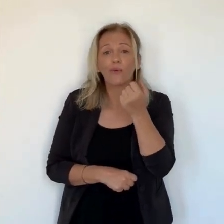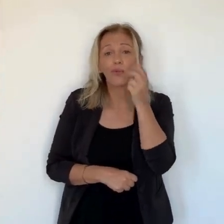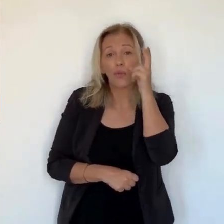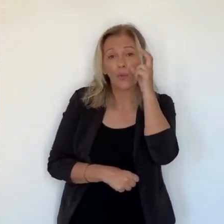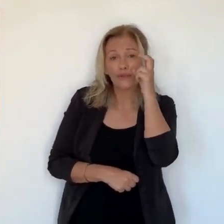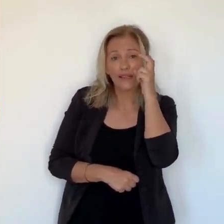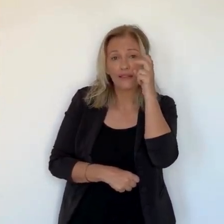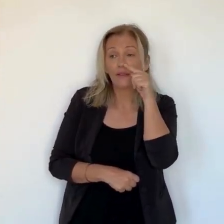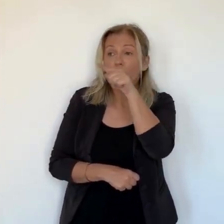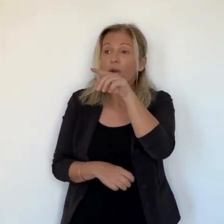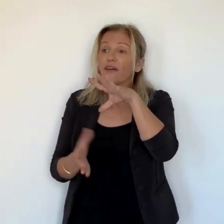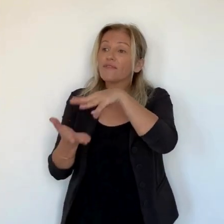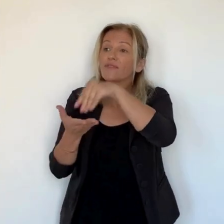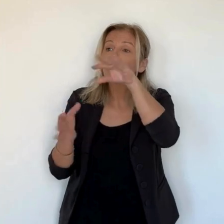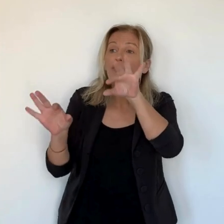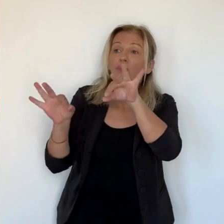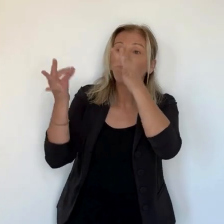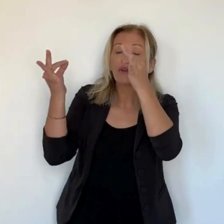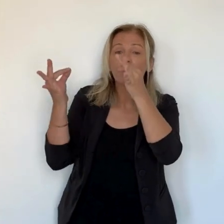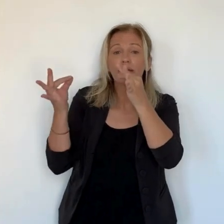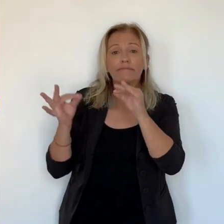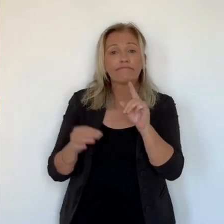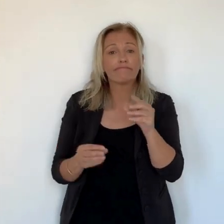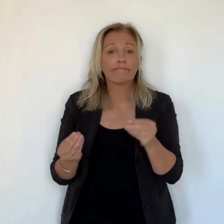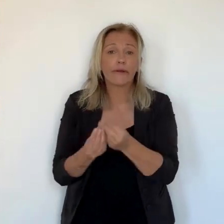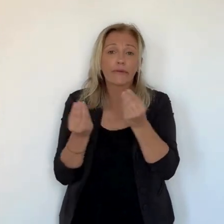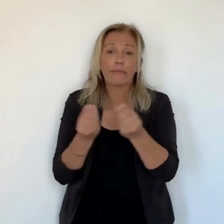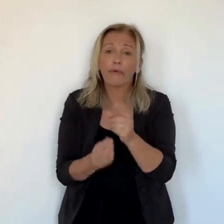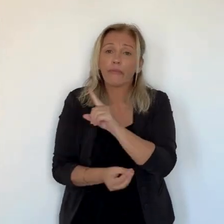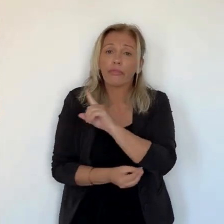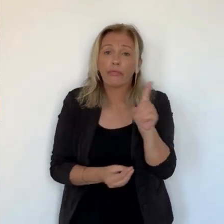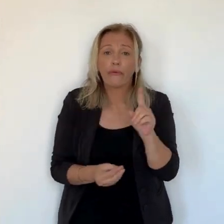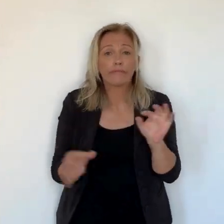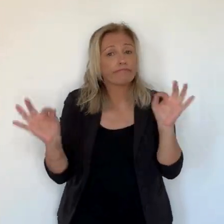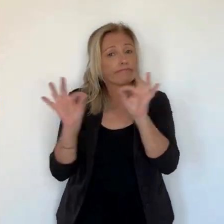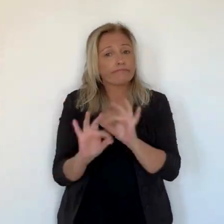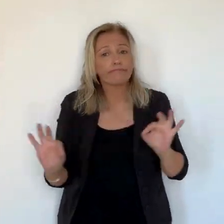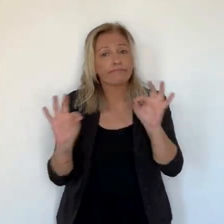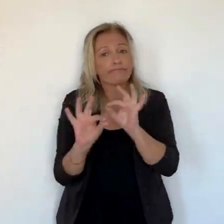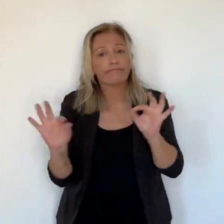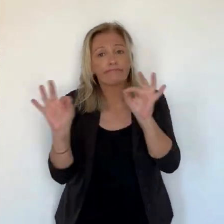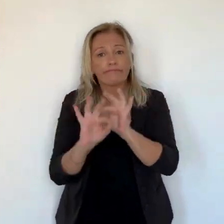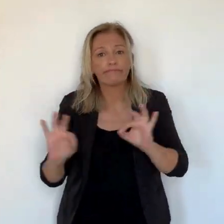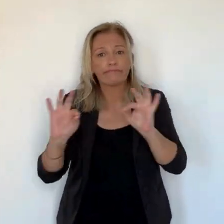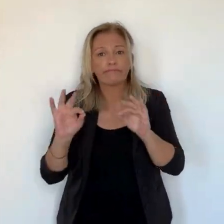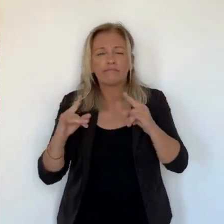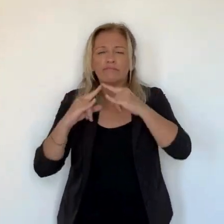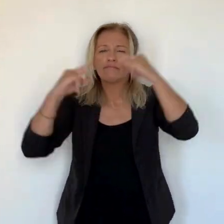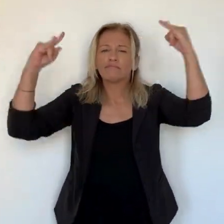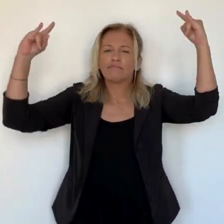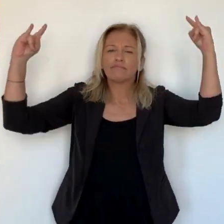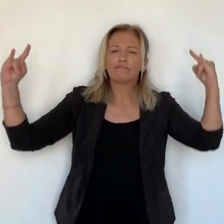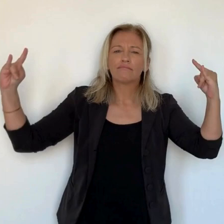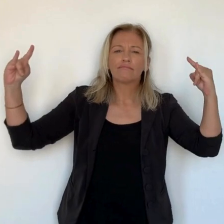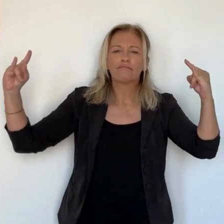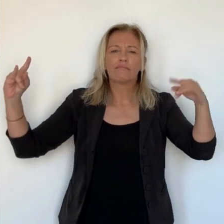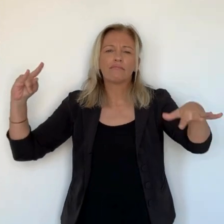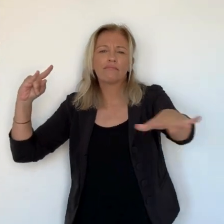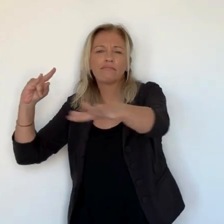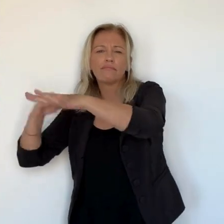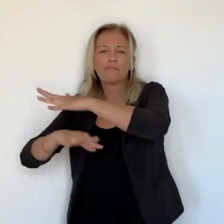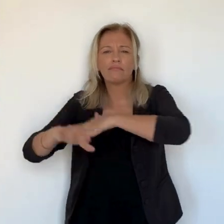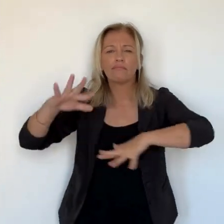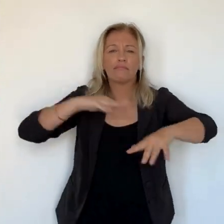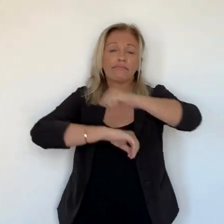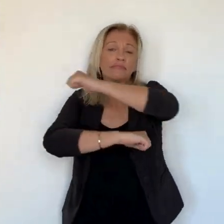simplement un produit qui vient de Tchervion, des noisettes. Vous avez trouvé des figues ? Heureusement,